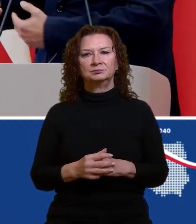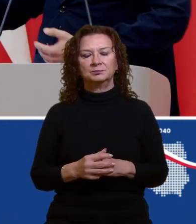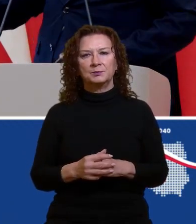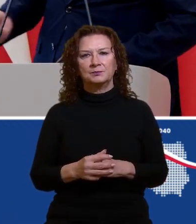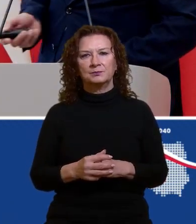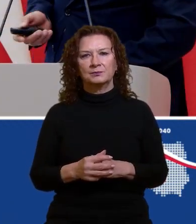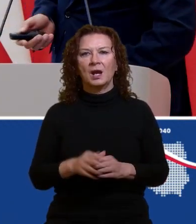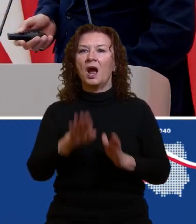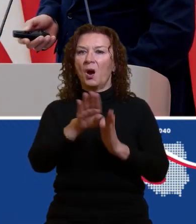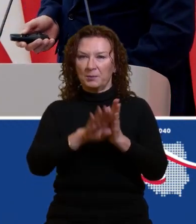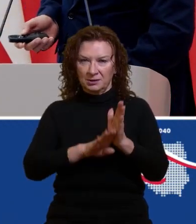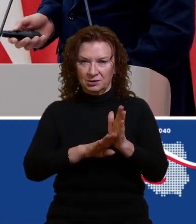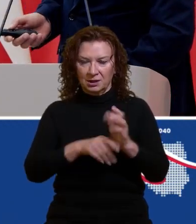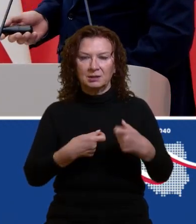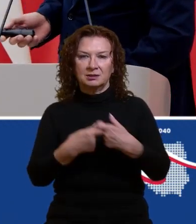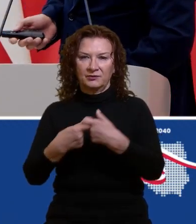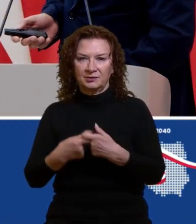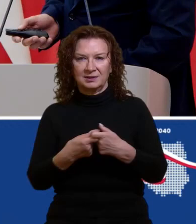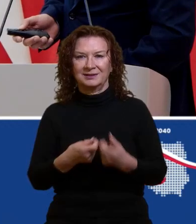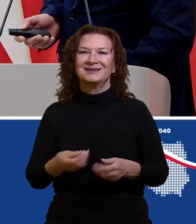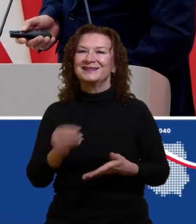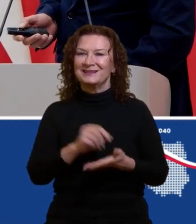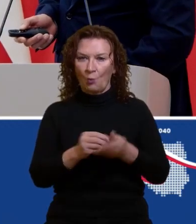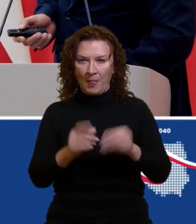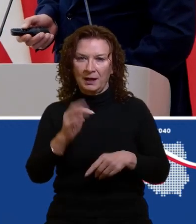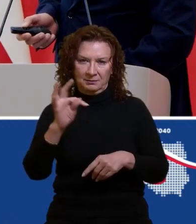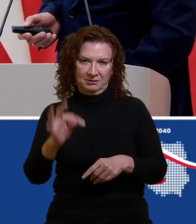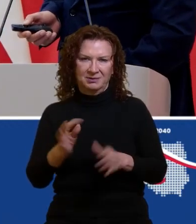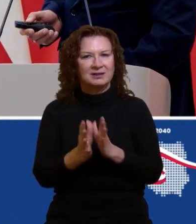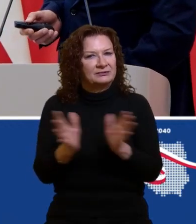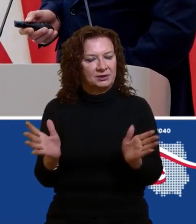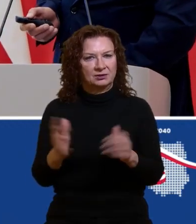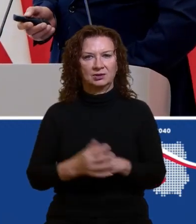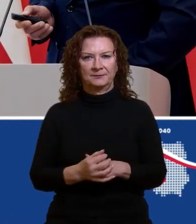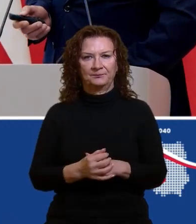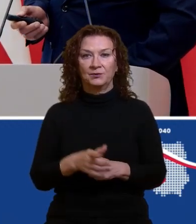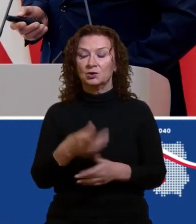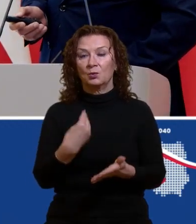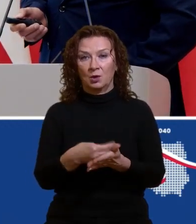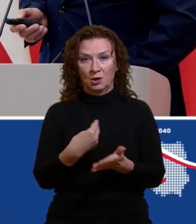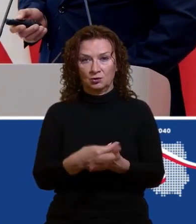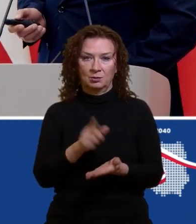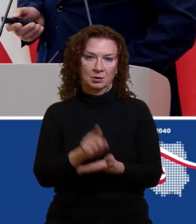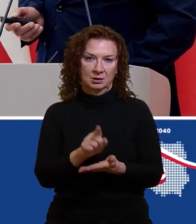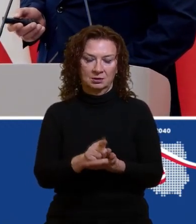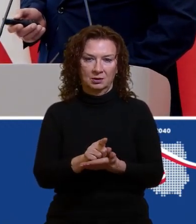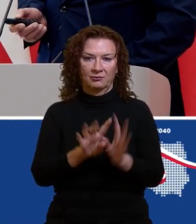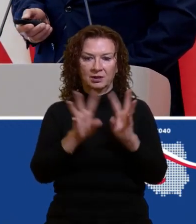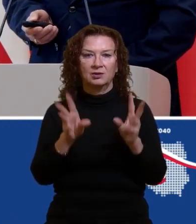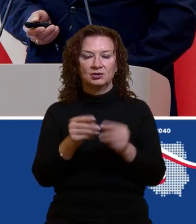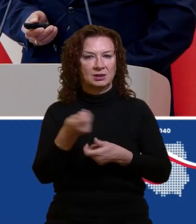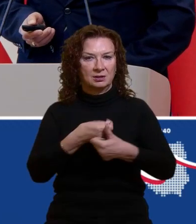składkami ma o wiele szerszy charakter. To są koszty fiskalne tych